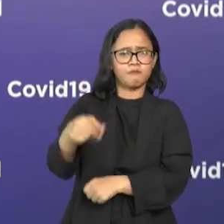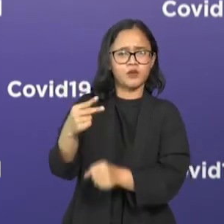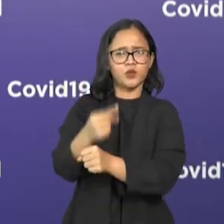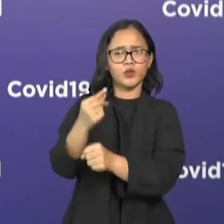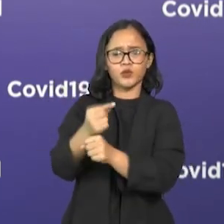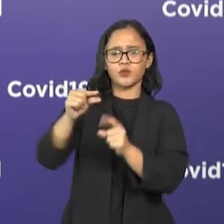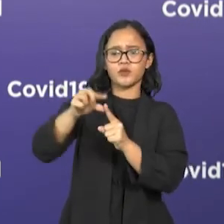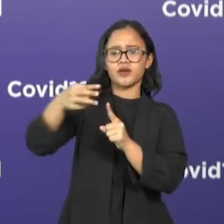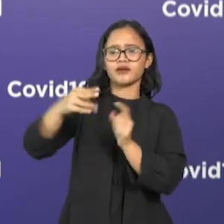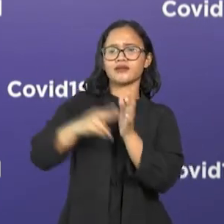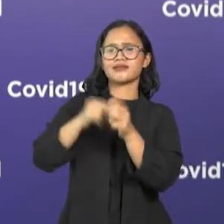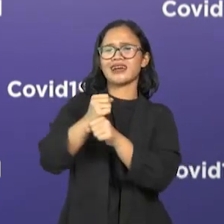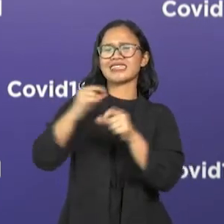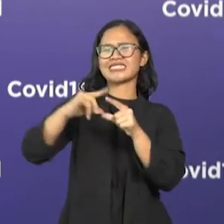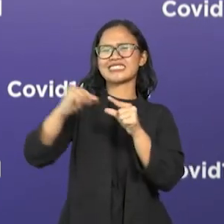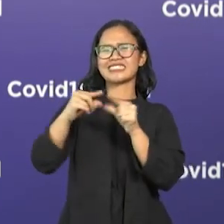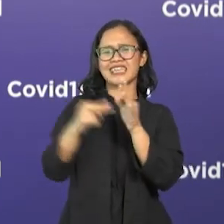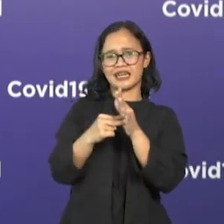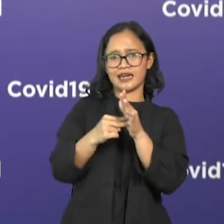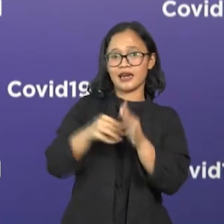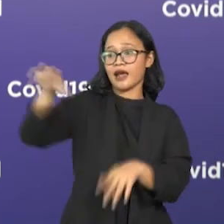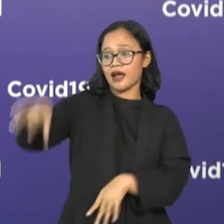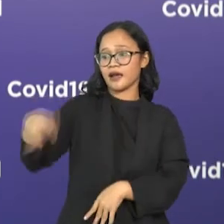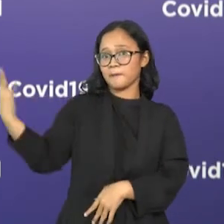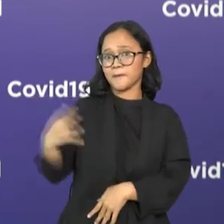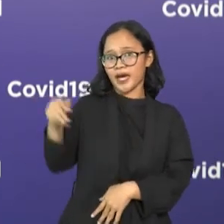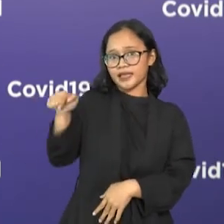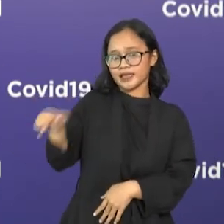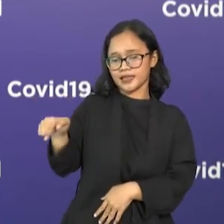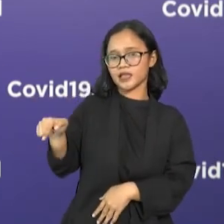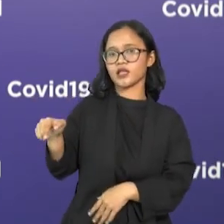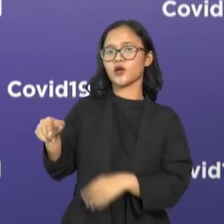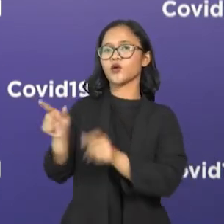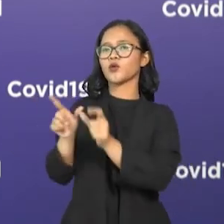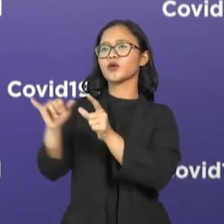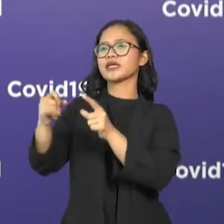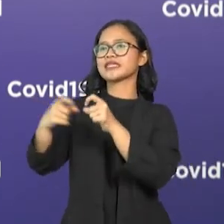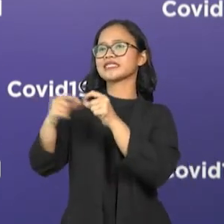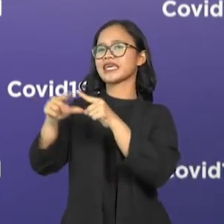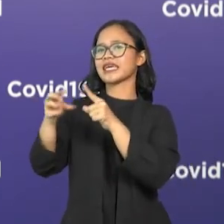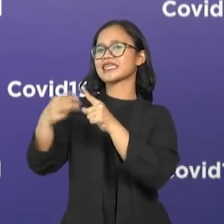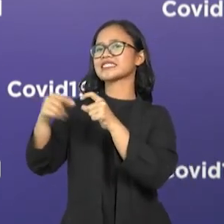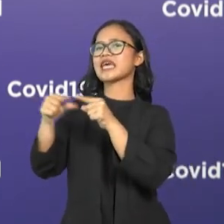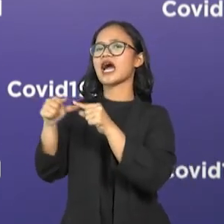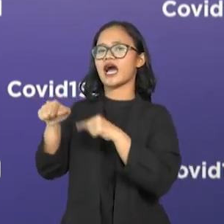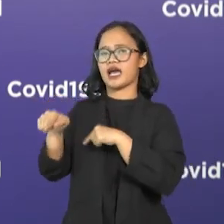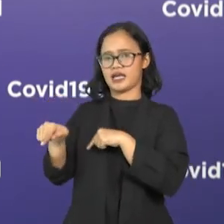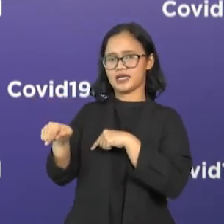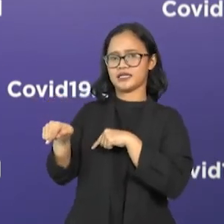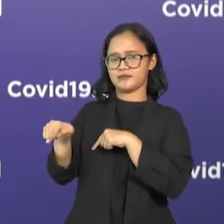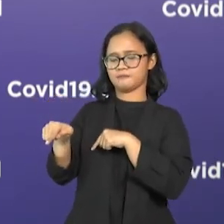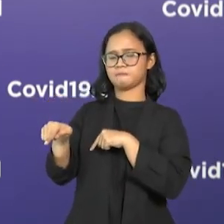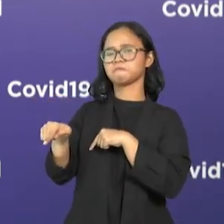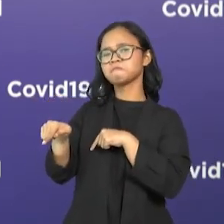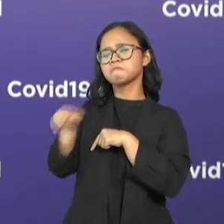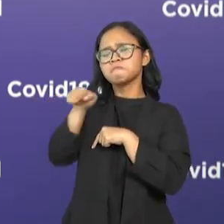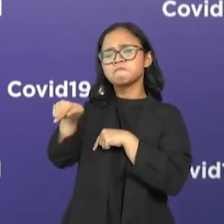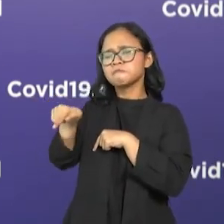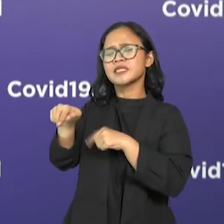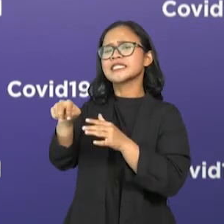Ibu sekalian, guru yang keempat, yaitu guru WSSA, pemerintah saat ini